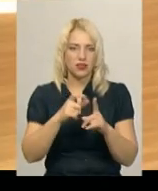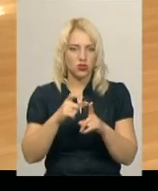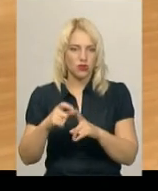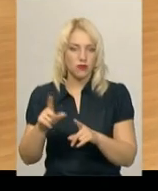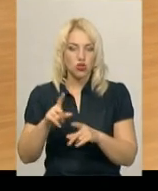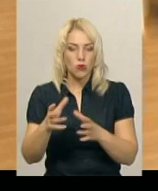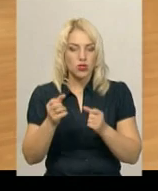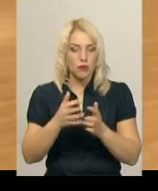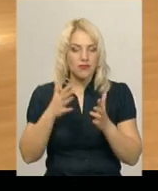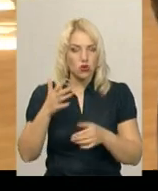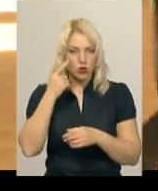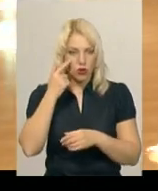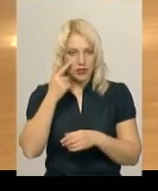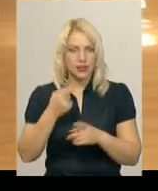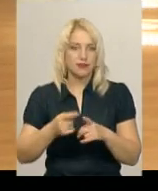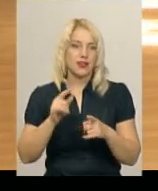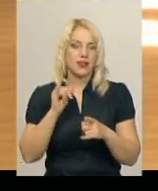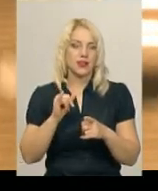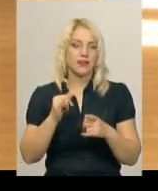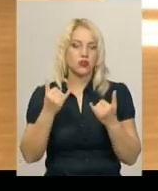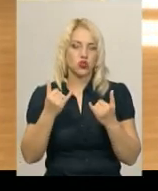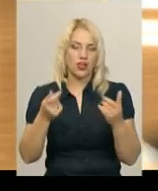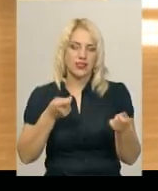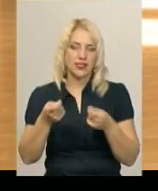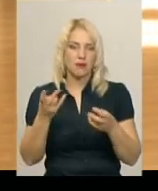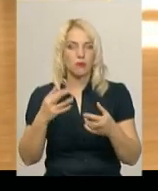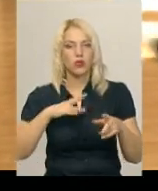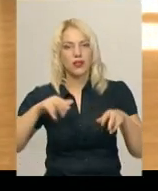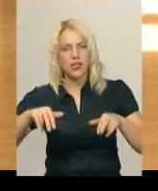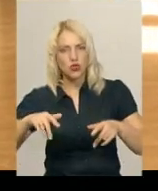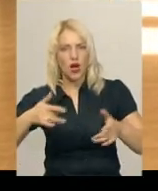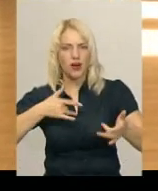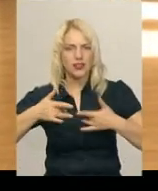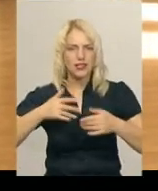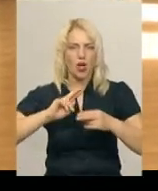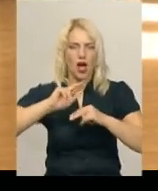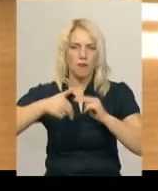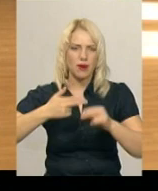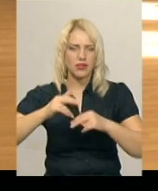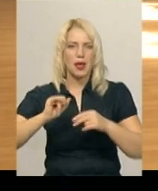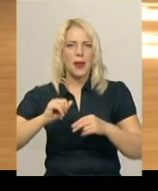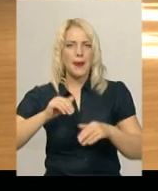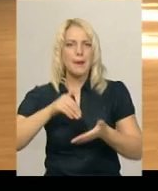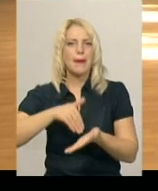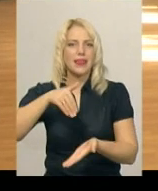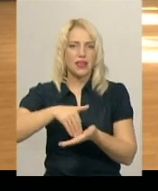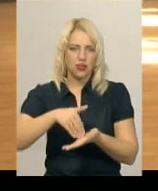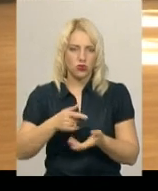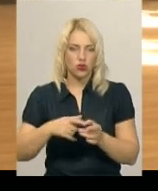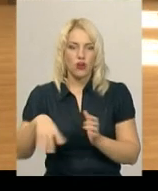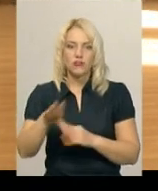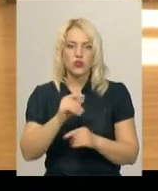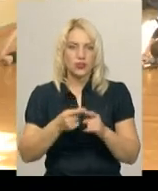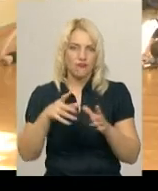високі оцінки на змаганнях сучасних танців, каже Каріна, треба бути і танцівником, і артистом, акробатом, і балериною. Елементи усього цього мають